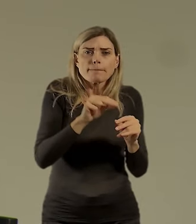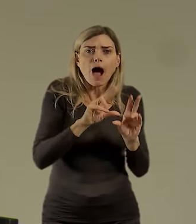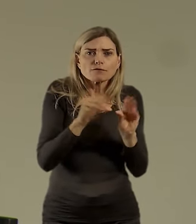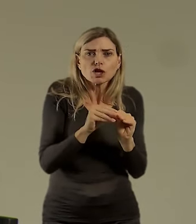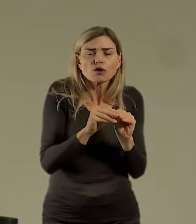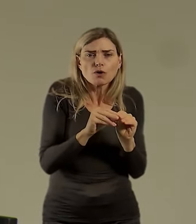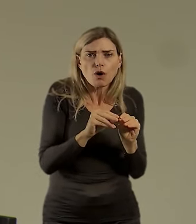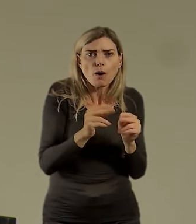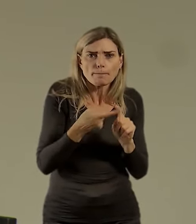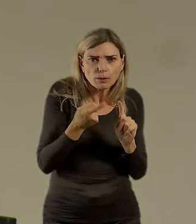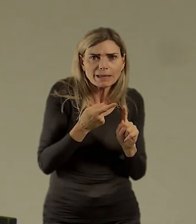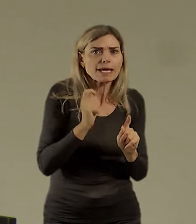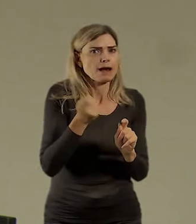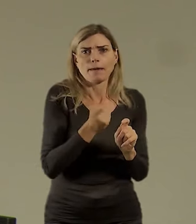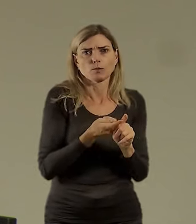15.